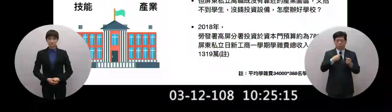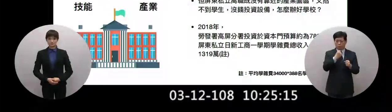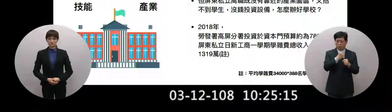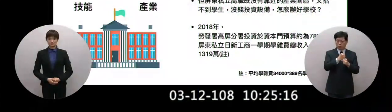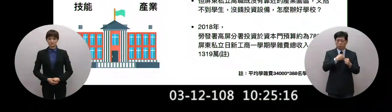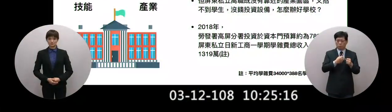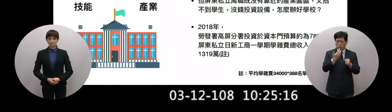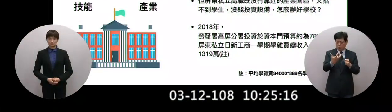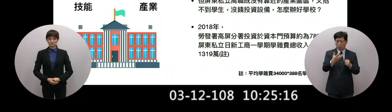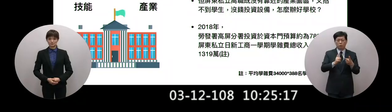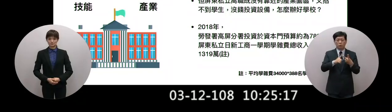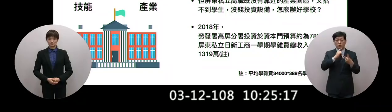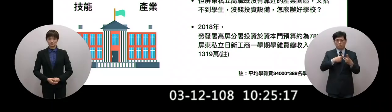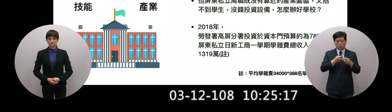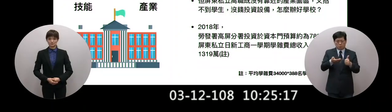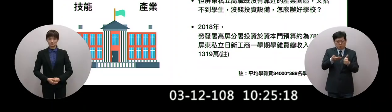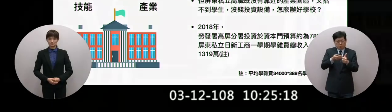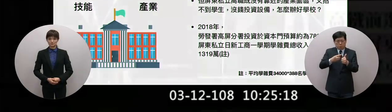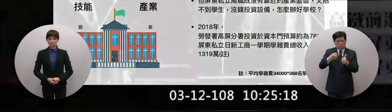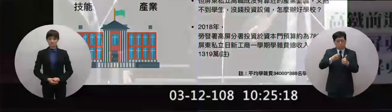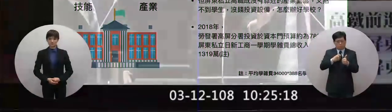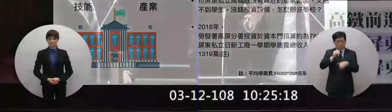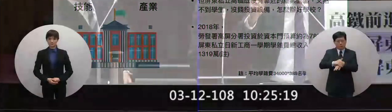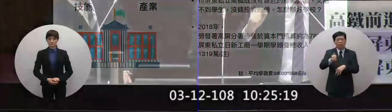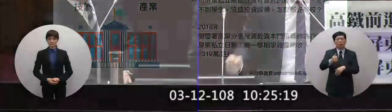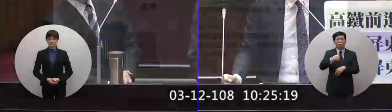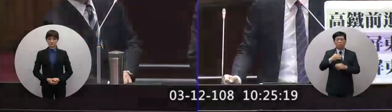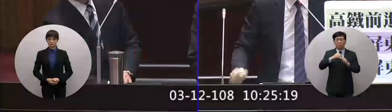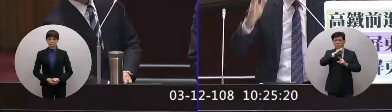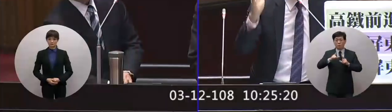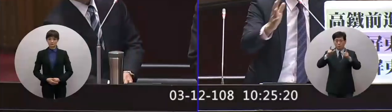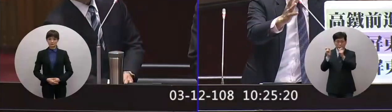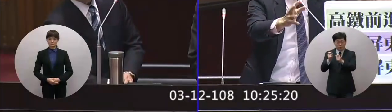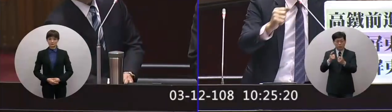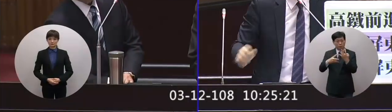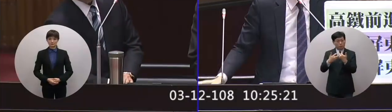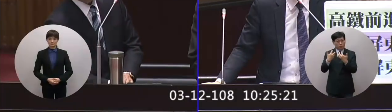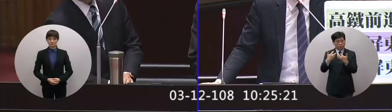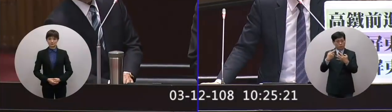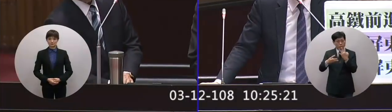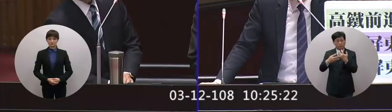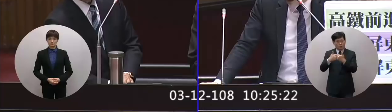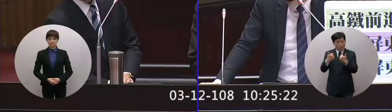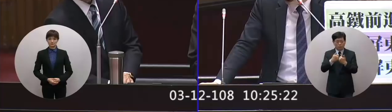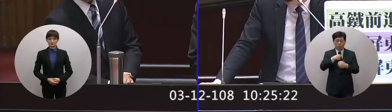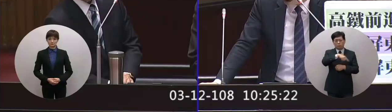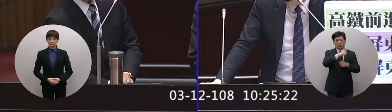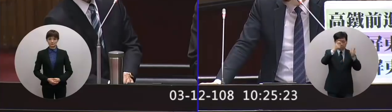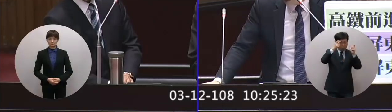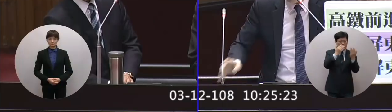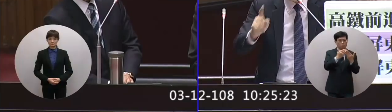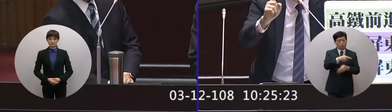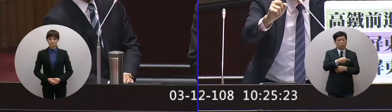場第二個你要提供好的技術培育教育啦齁我們屏東附近產業就業機會跑到台灣高雄訓練